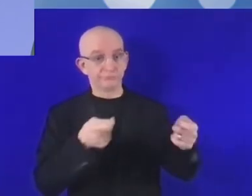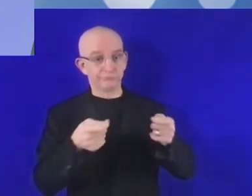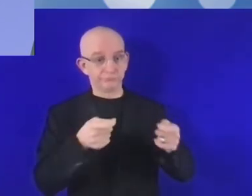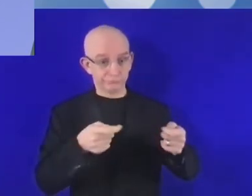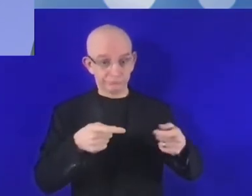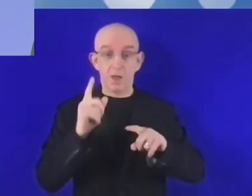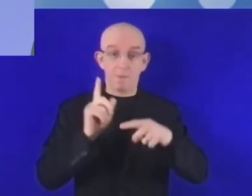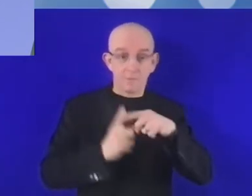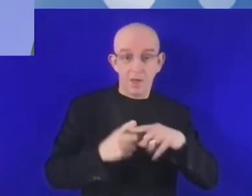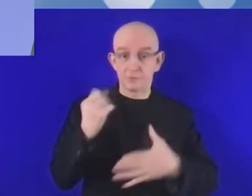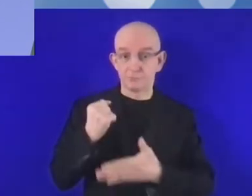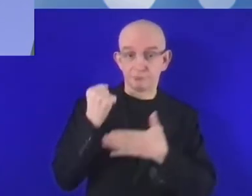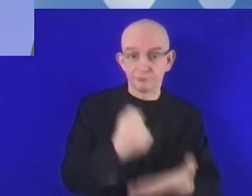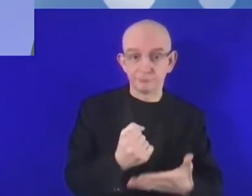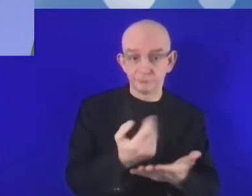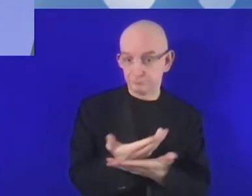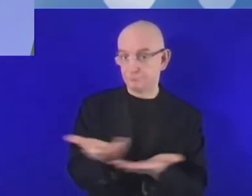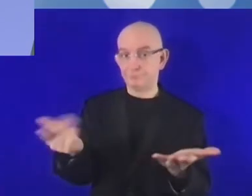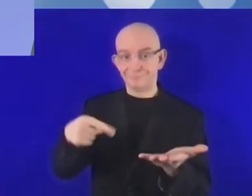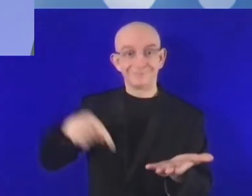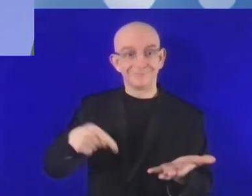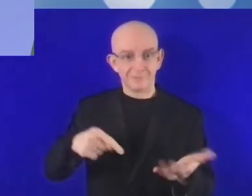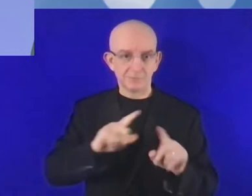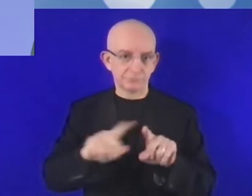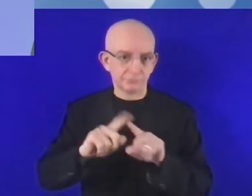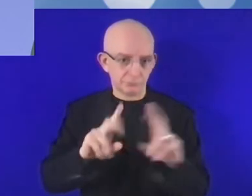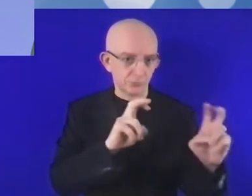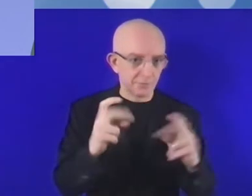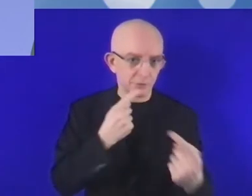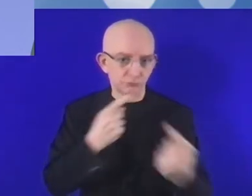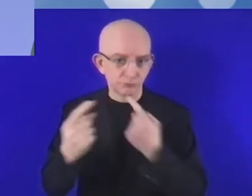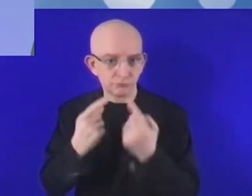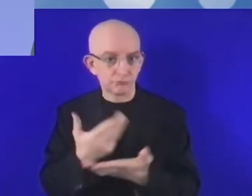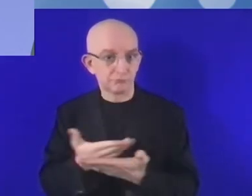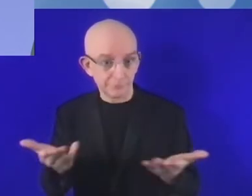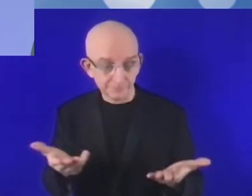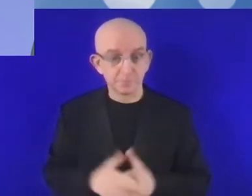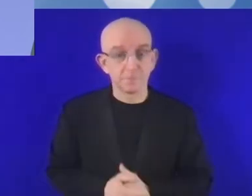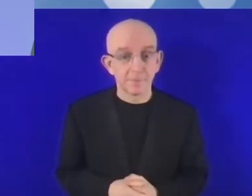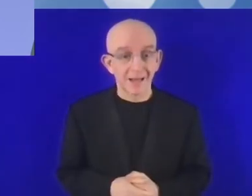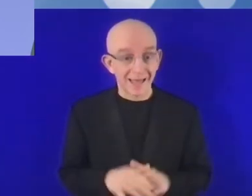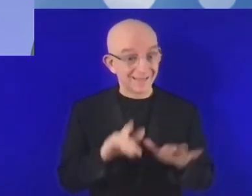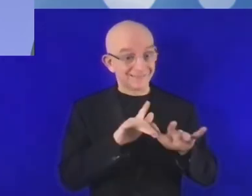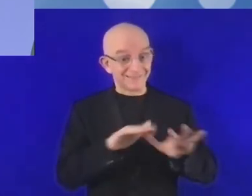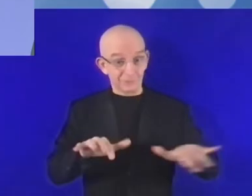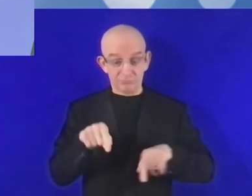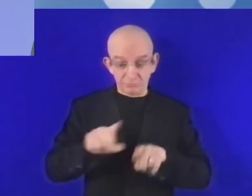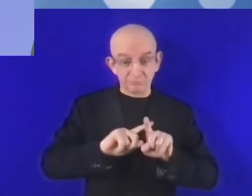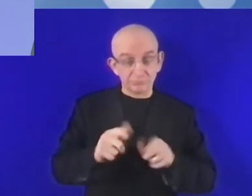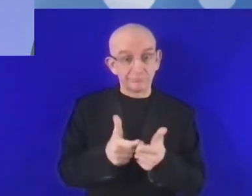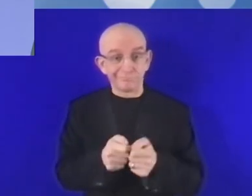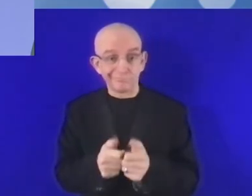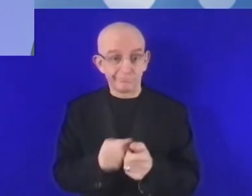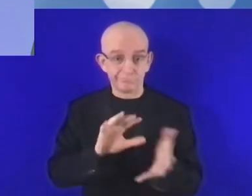dnia. Transformacja cyfrowa to bardzo złożony proces, który wiąże się z ogromnym potencjałem rozwoju ludzkości, jak również